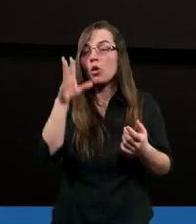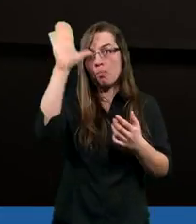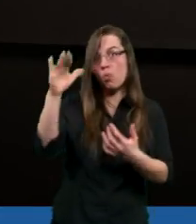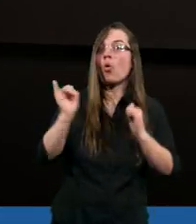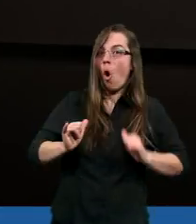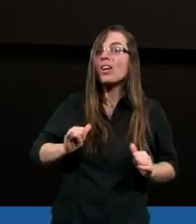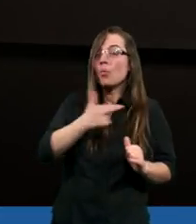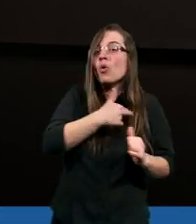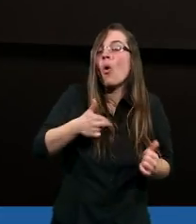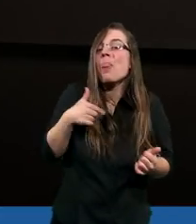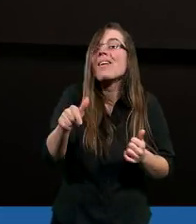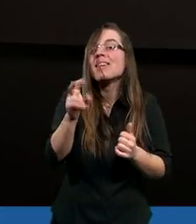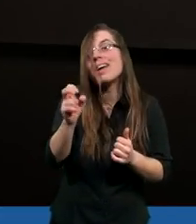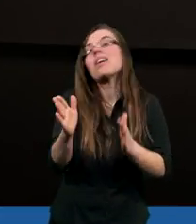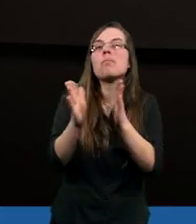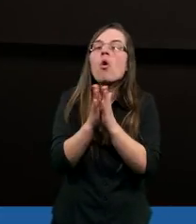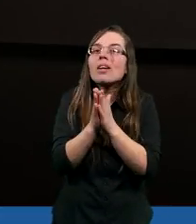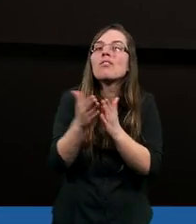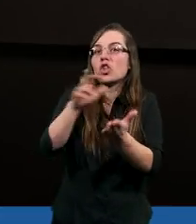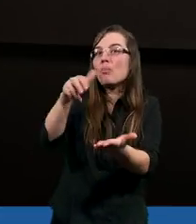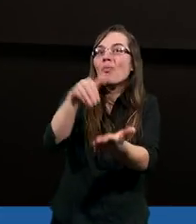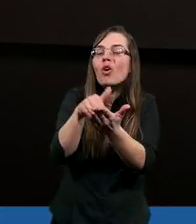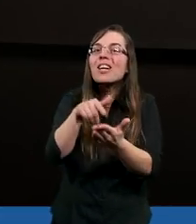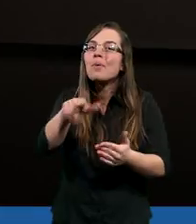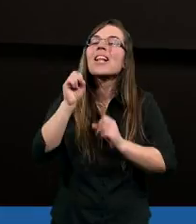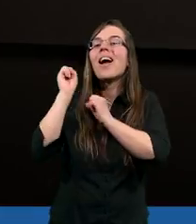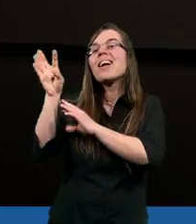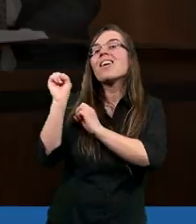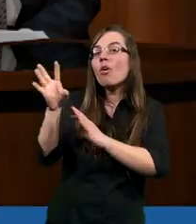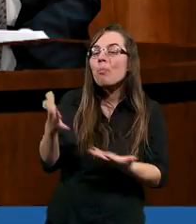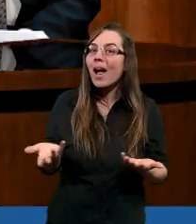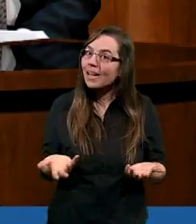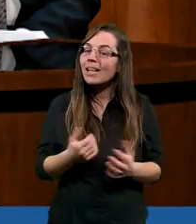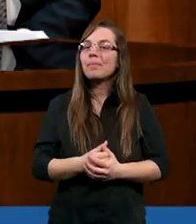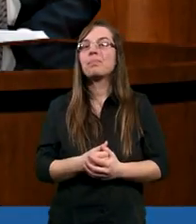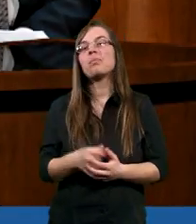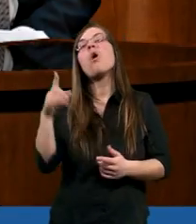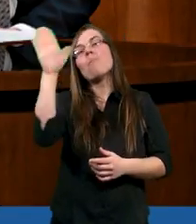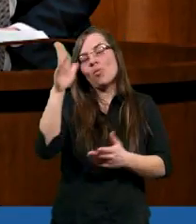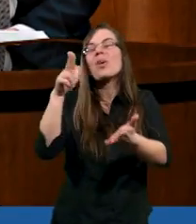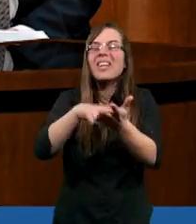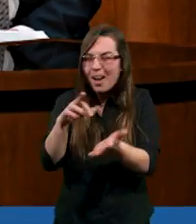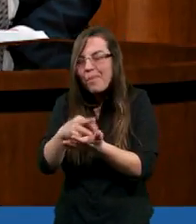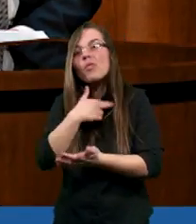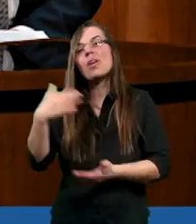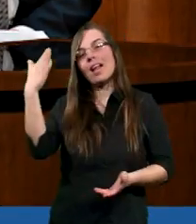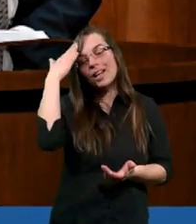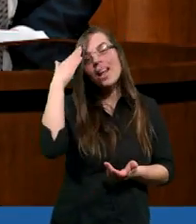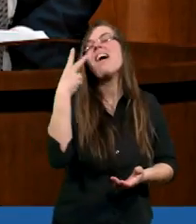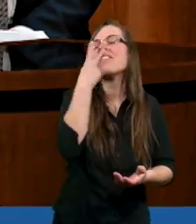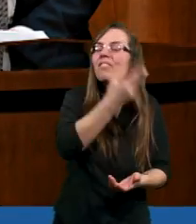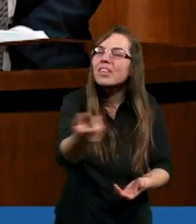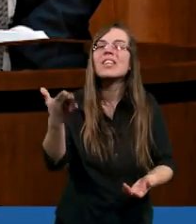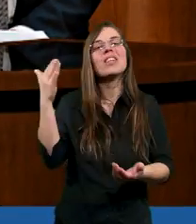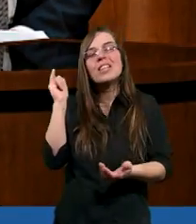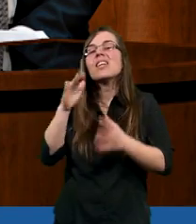Czy Pan Bóg oczekuje, czy Pan Bóg potrzebuje naszej informacji? Bóg oczywiście nas zna i widzi